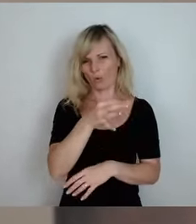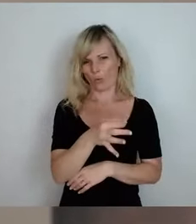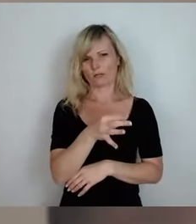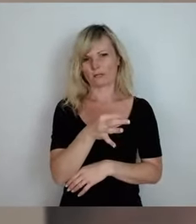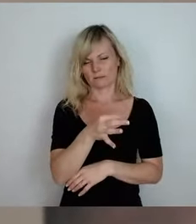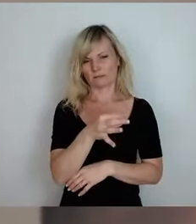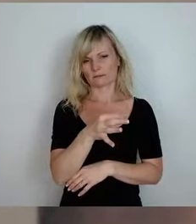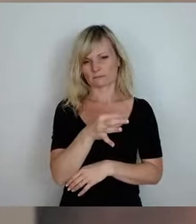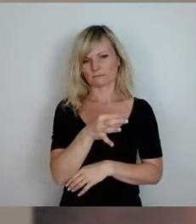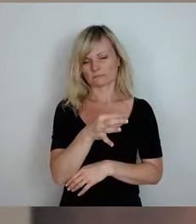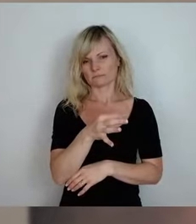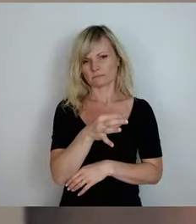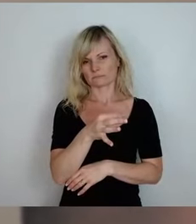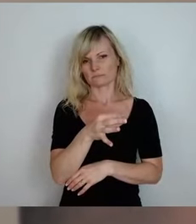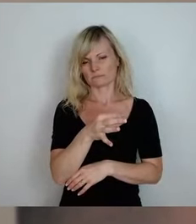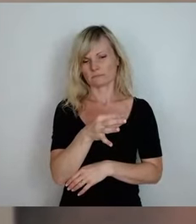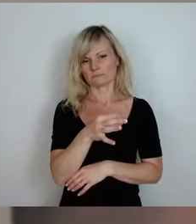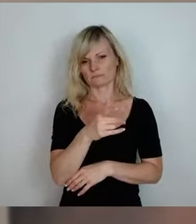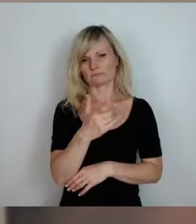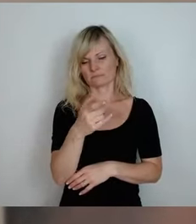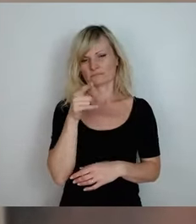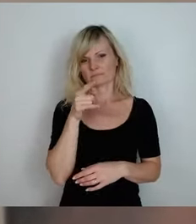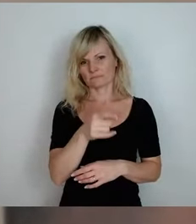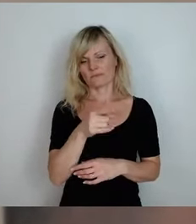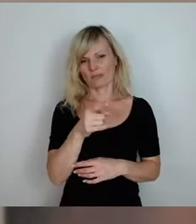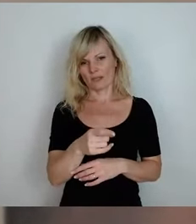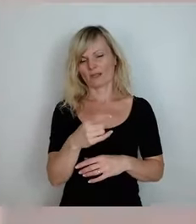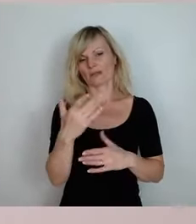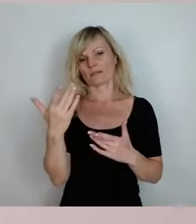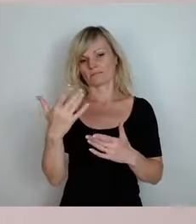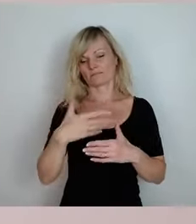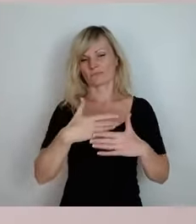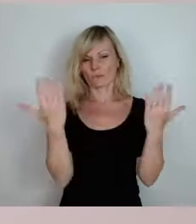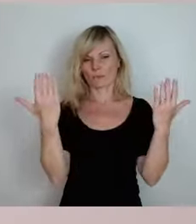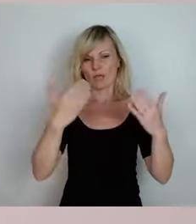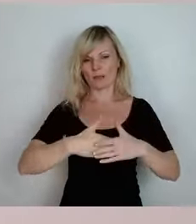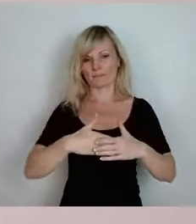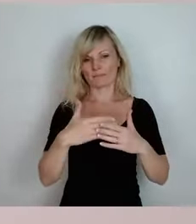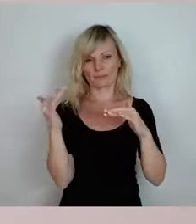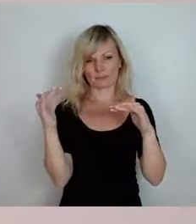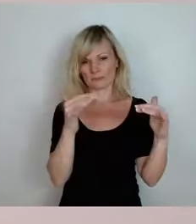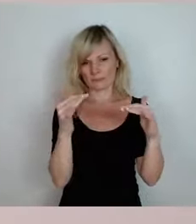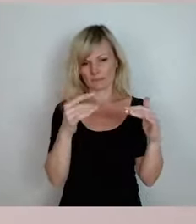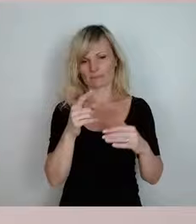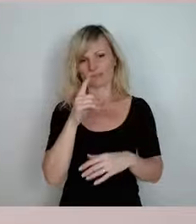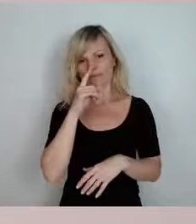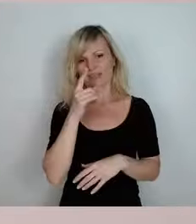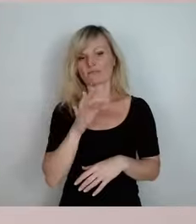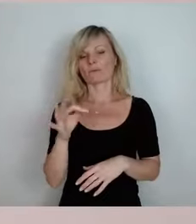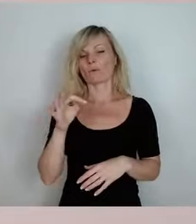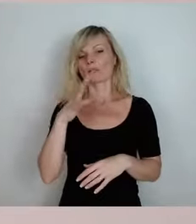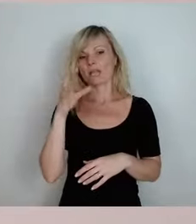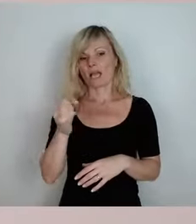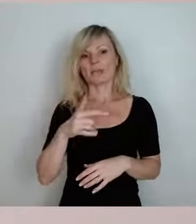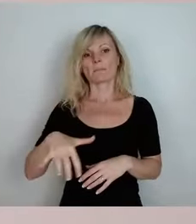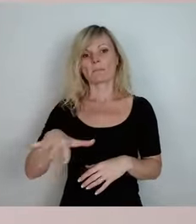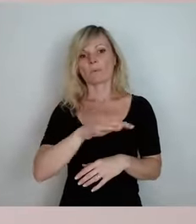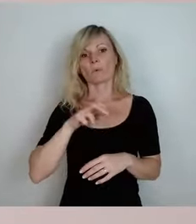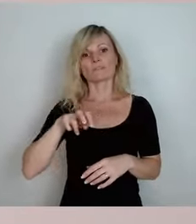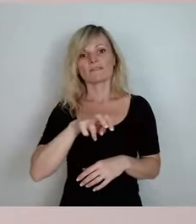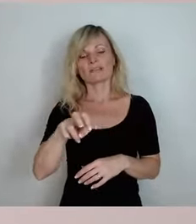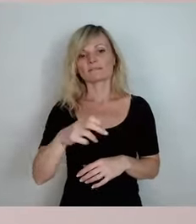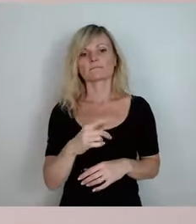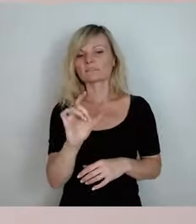Schatten dort bestrichen wird, von früh bis abend. Und wenn Sie in Vorheim unterwegs sind, werden Sie wahrscheinlich niemanden finden, der Ihnen irgendwas